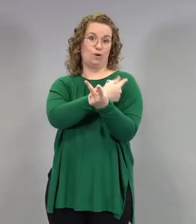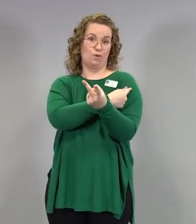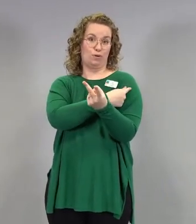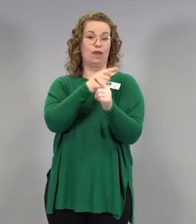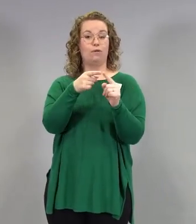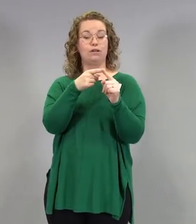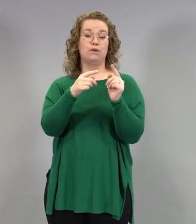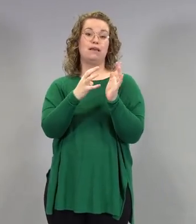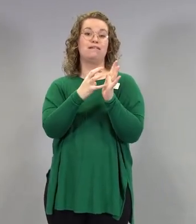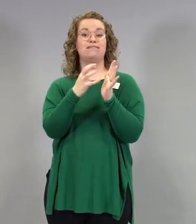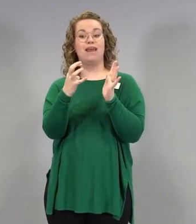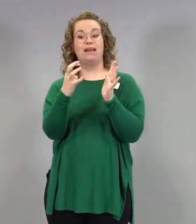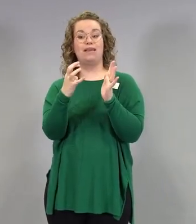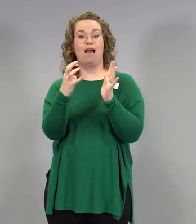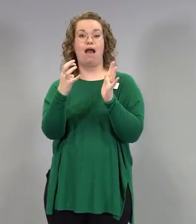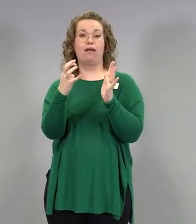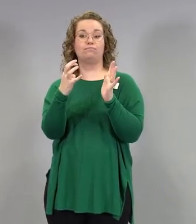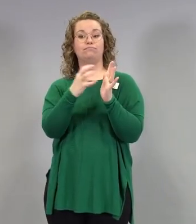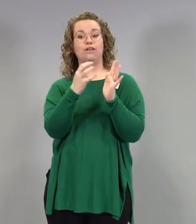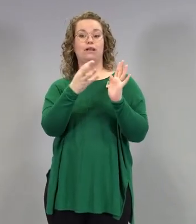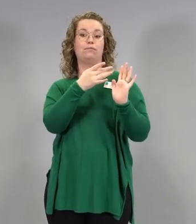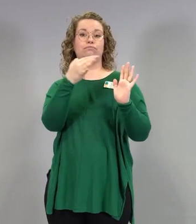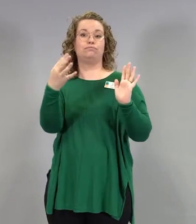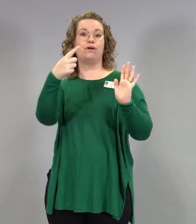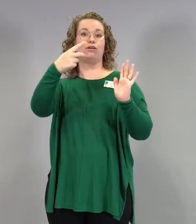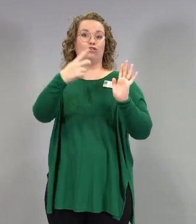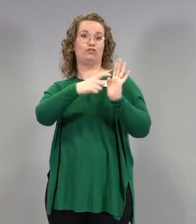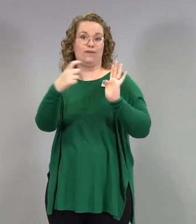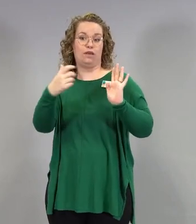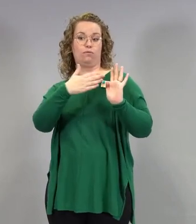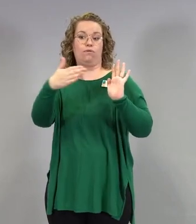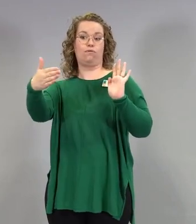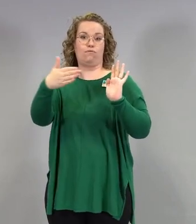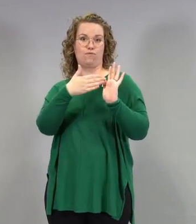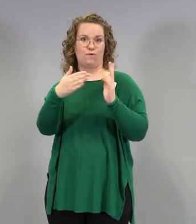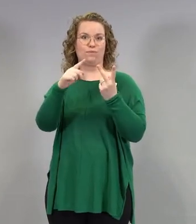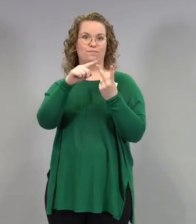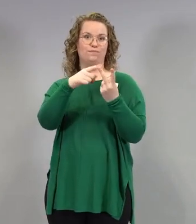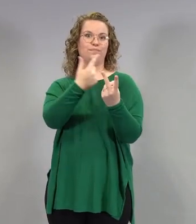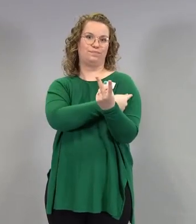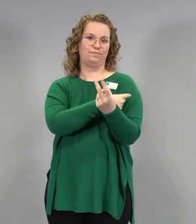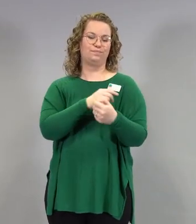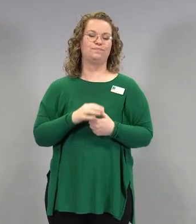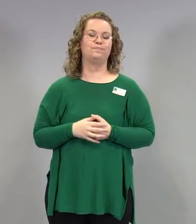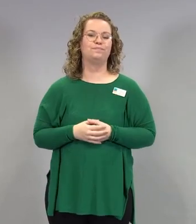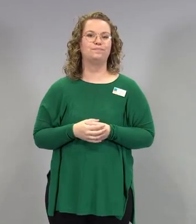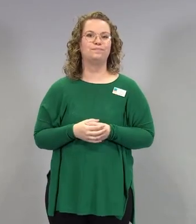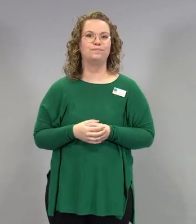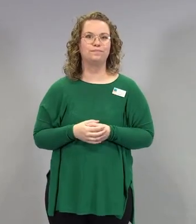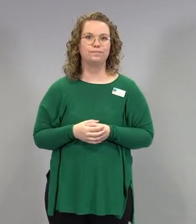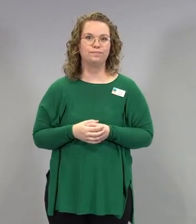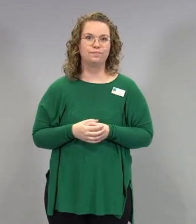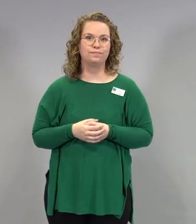viikkoon, ja Suomessahan me käytetään sitä kahtatoista viikkoa tällä hetkellä. No, minkälainen tämä teho sitten on